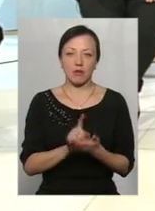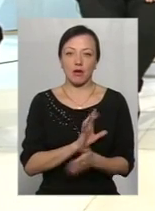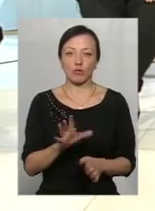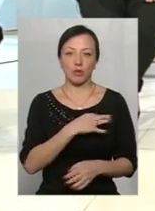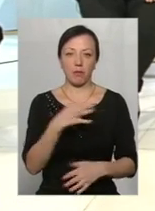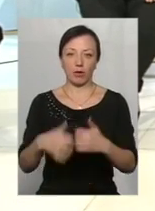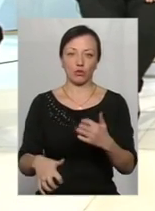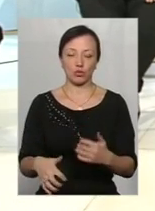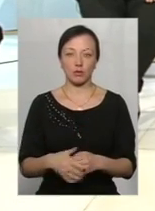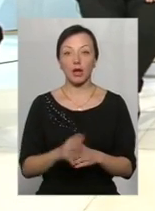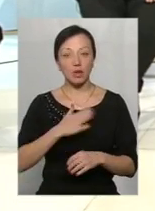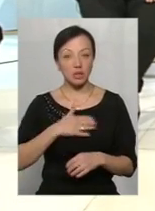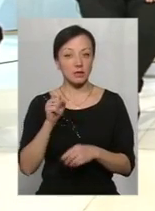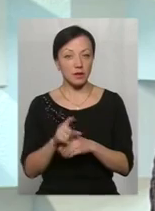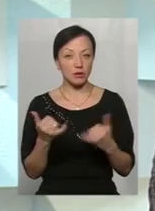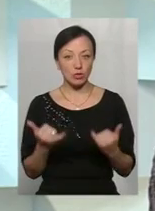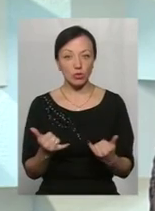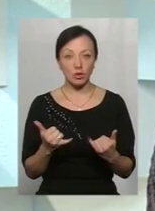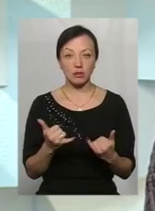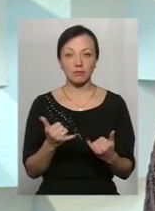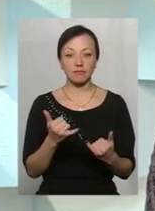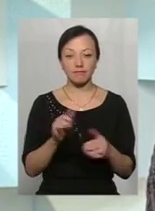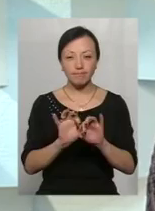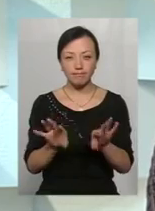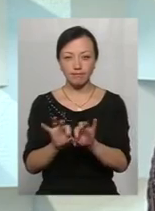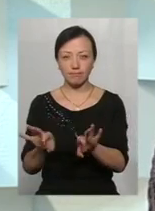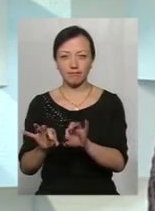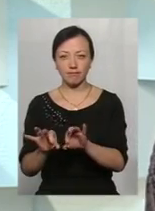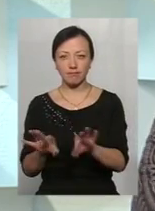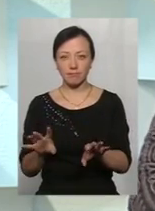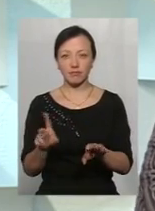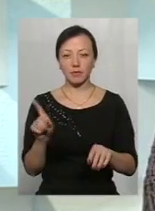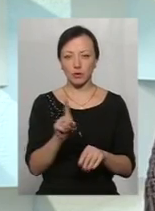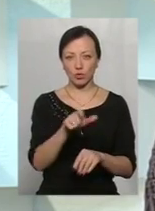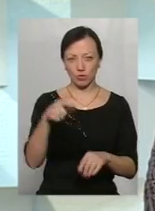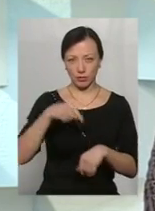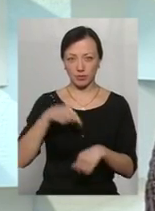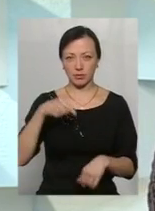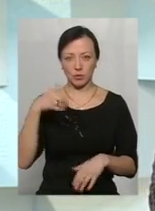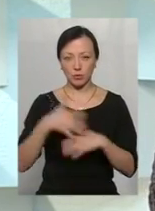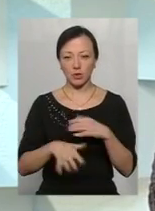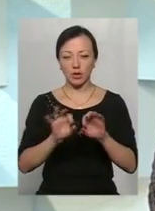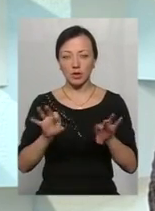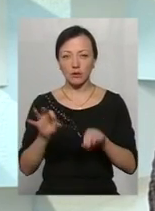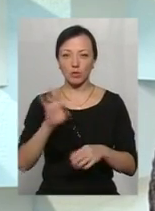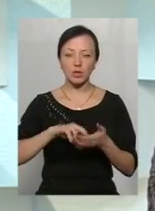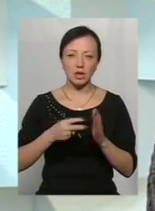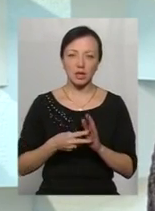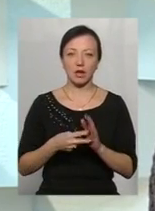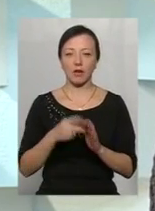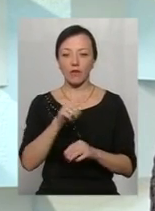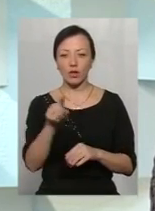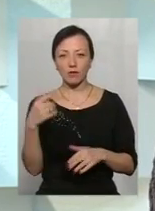байдужими. Тому наше завдання сьогодні – достукатися до них. І ми це робимо. Ми сьогодні йдемо до них, розказуємо про стратегію.